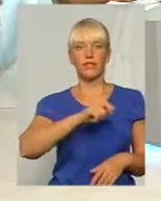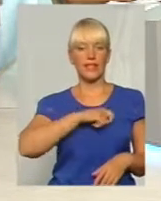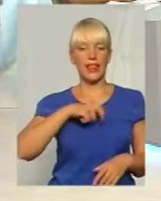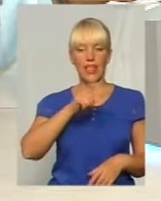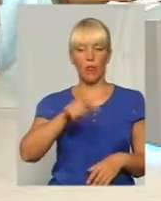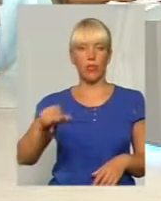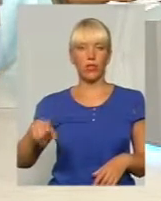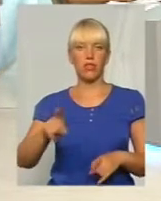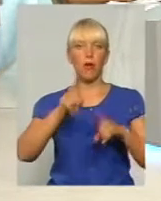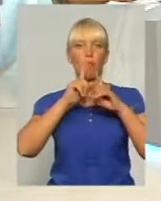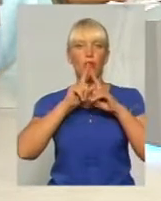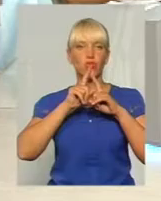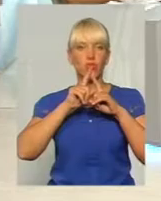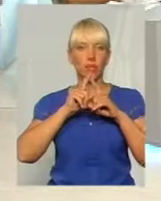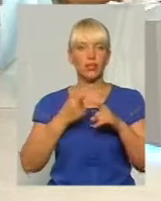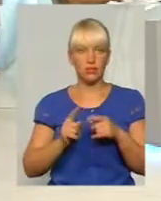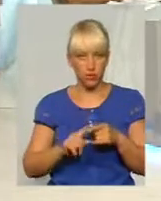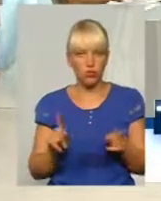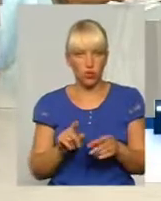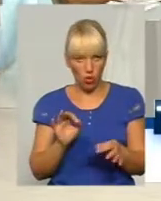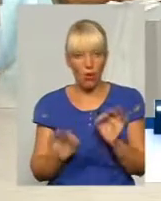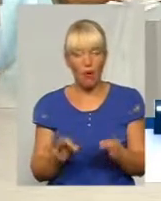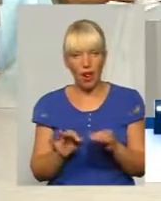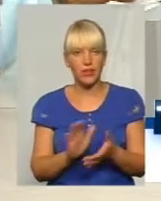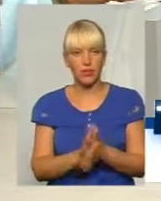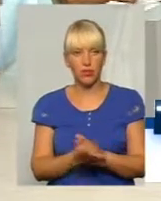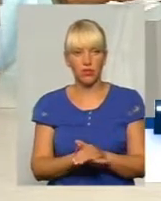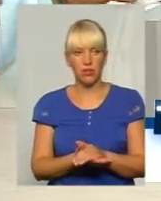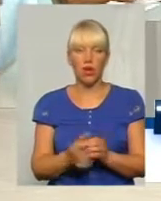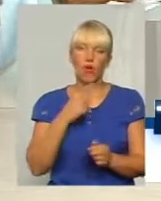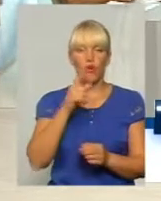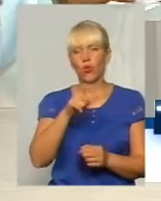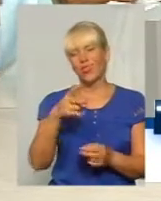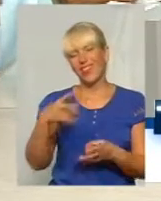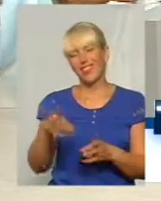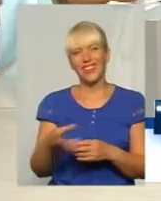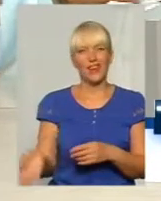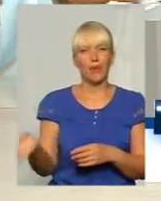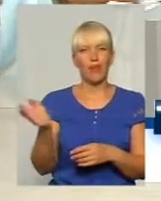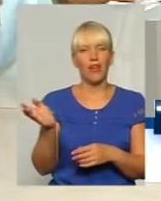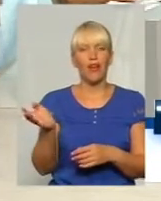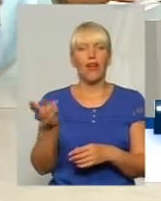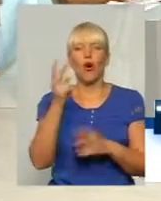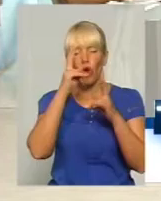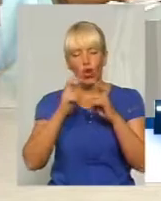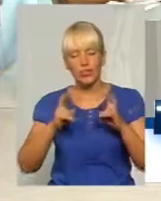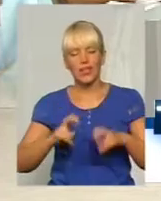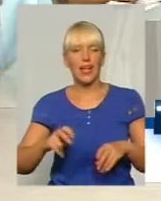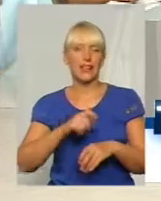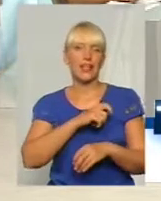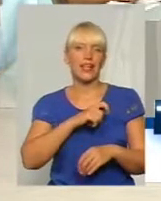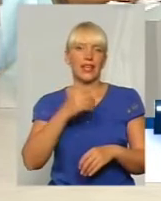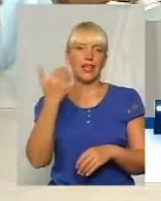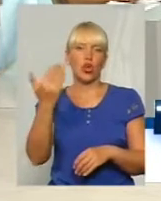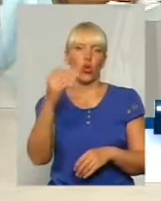Просто, як набрали в рот води. Це нормальна ситуація. Тише кажуть, що давайте не розглядати депутатські запити Харкаво, і можливо інші, кого немає, і все, і